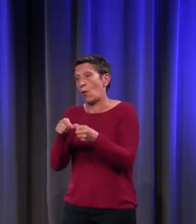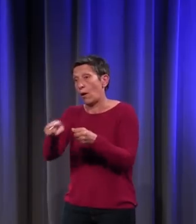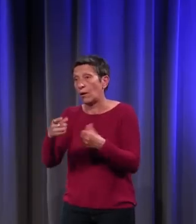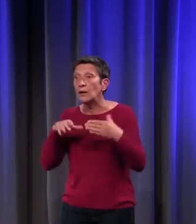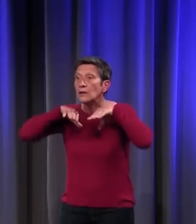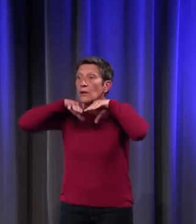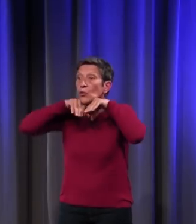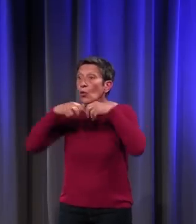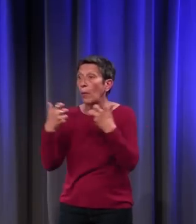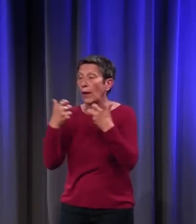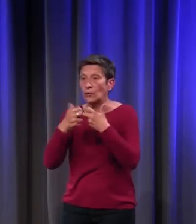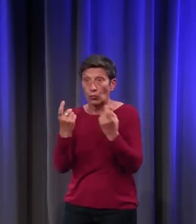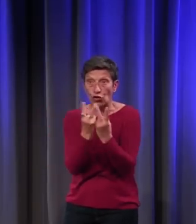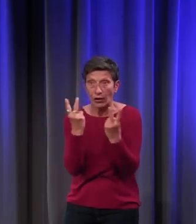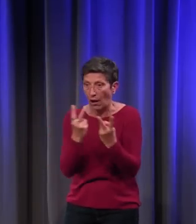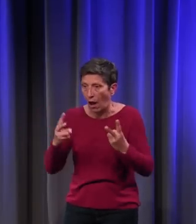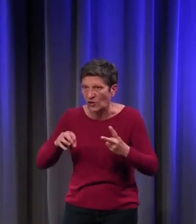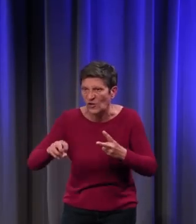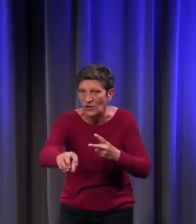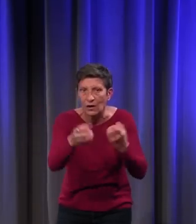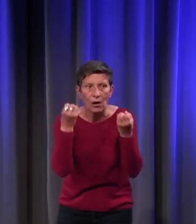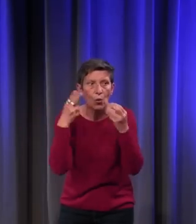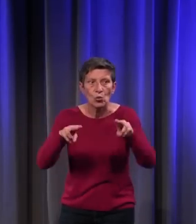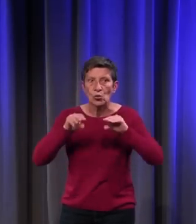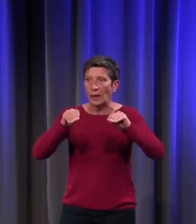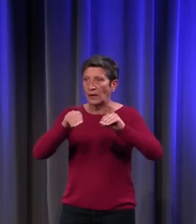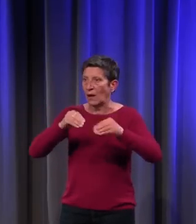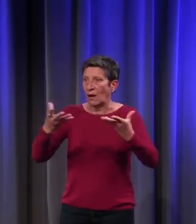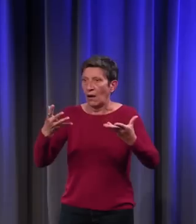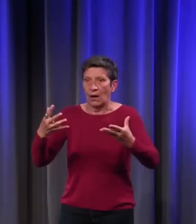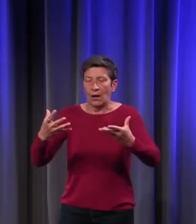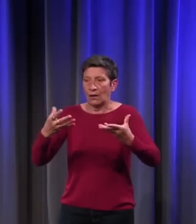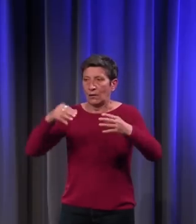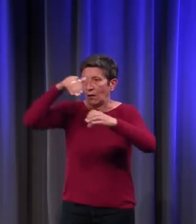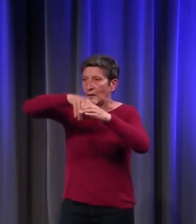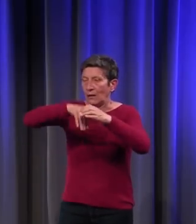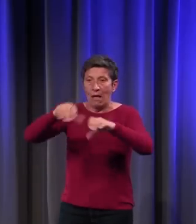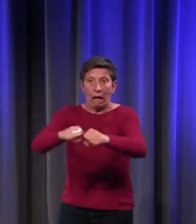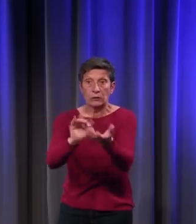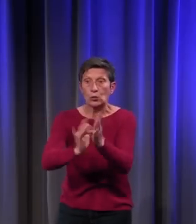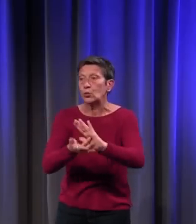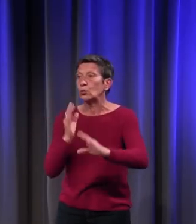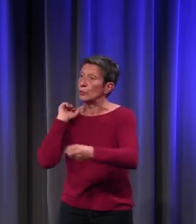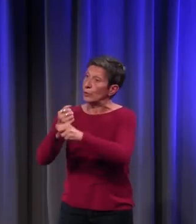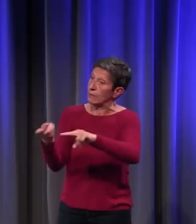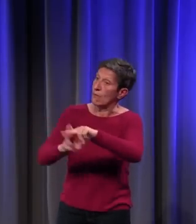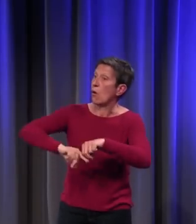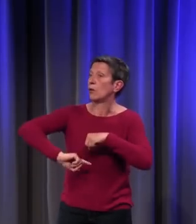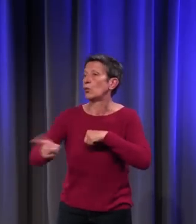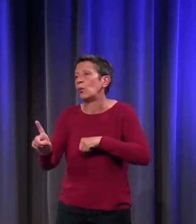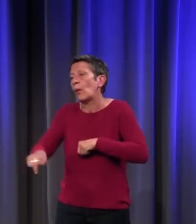dévasté un jardin ou pillé une boutique, il n'y pas peine de mort, nécessairement. Mais s'il a